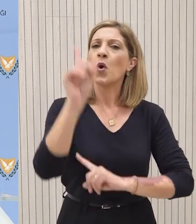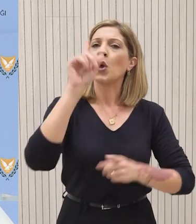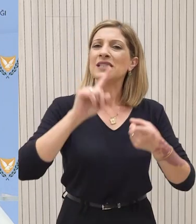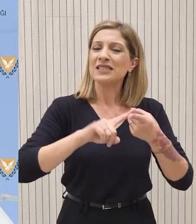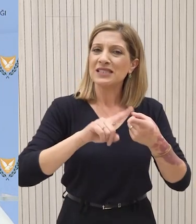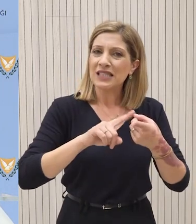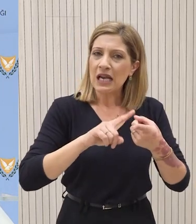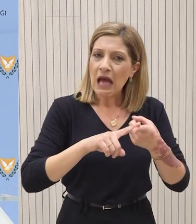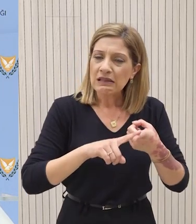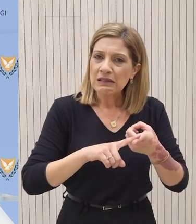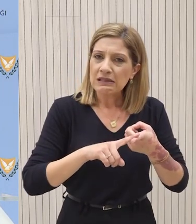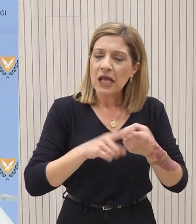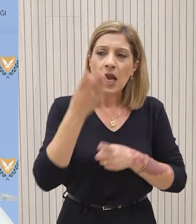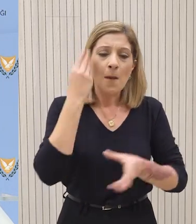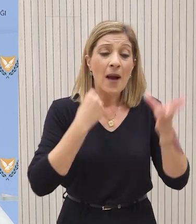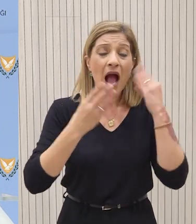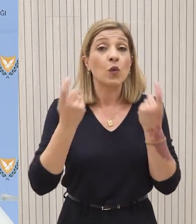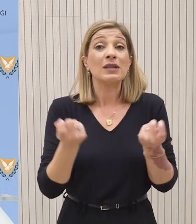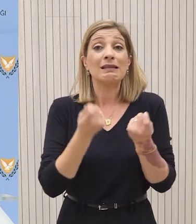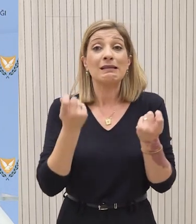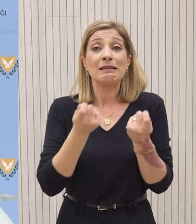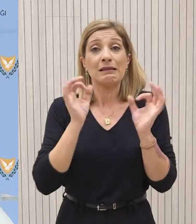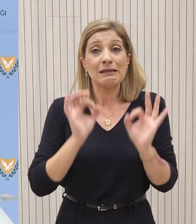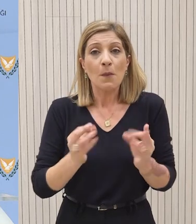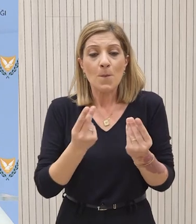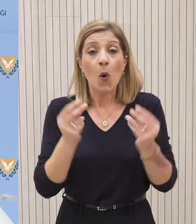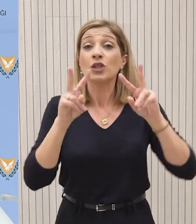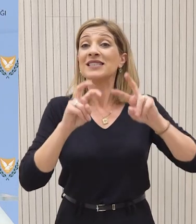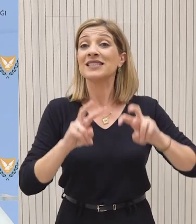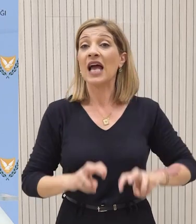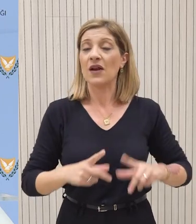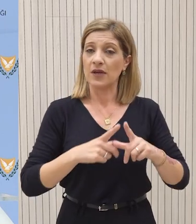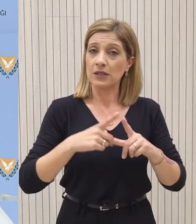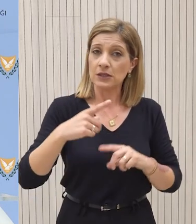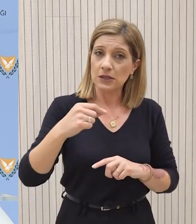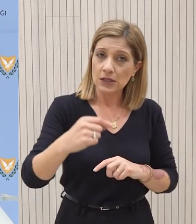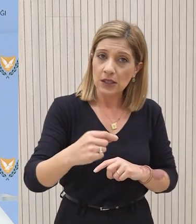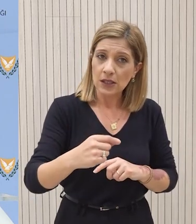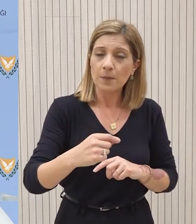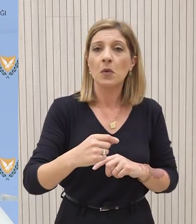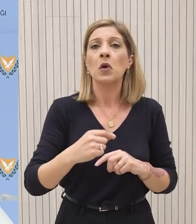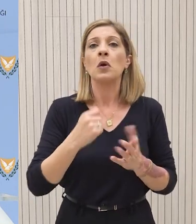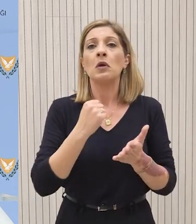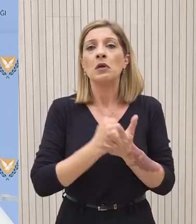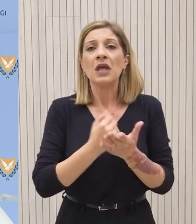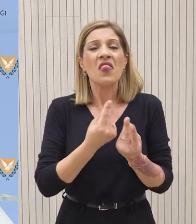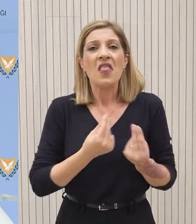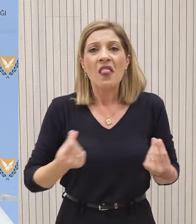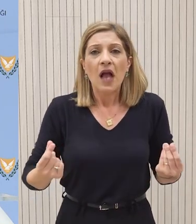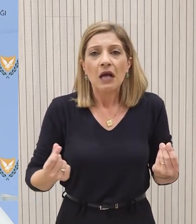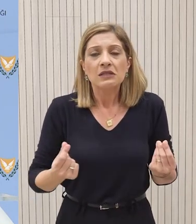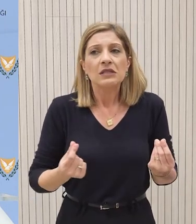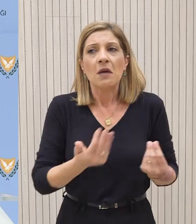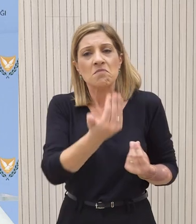φόρες για να γίνει να ενημερωθούν ως πώς διεξάγονται οι έρευνες τέτοιας φύσεως στην χώρα μας, πώς είναι οι διαδικασίες,